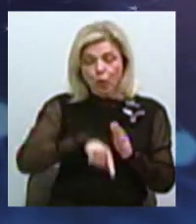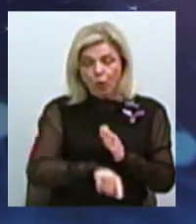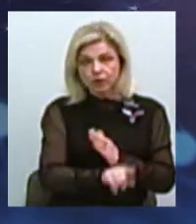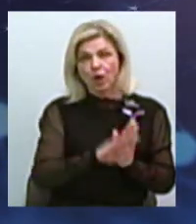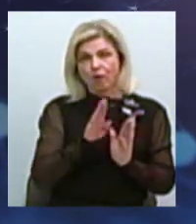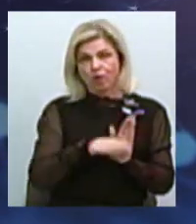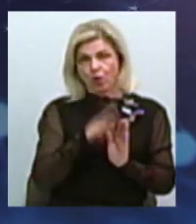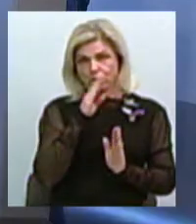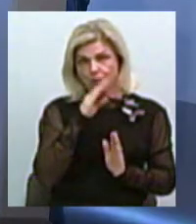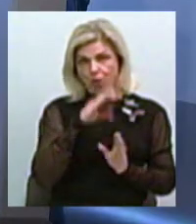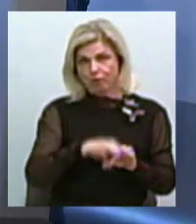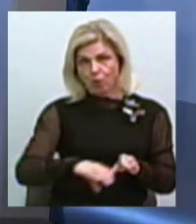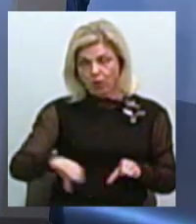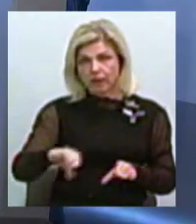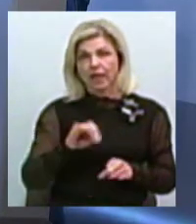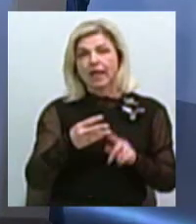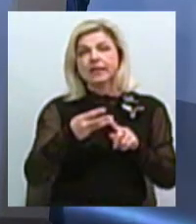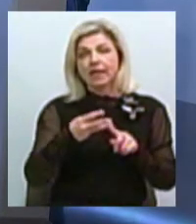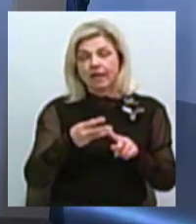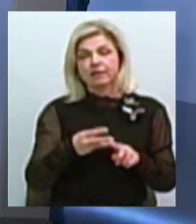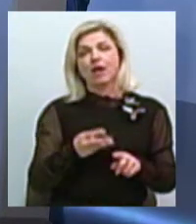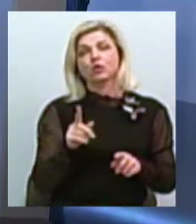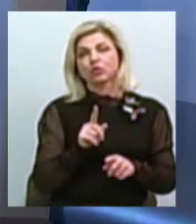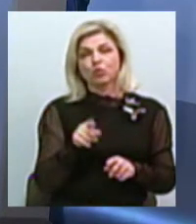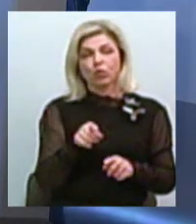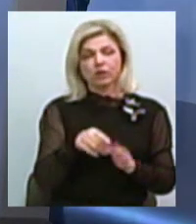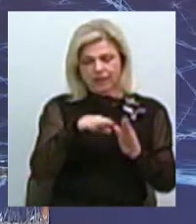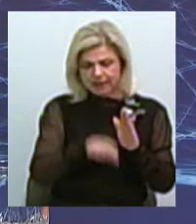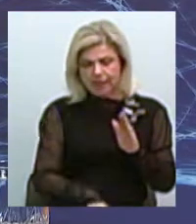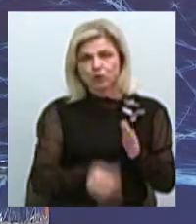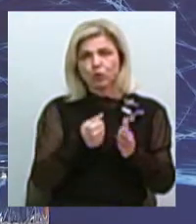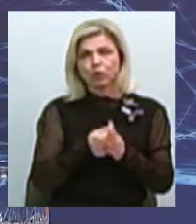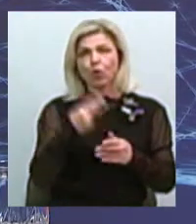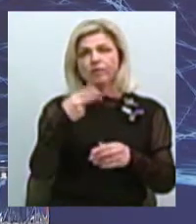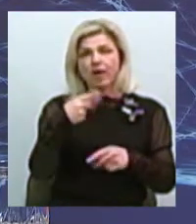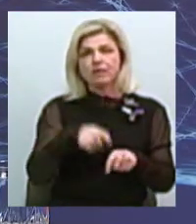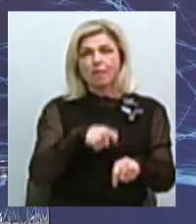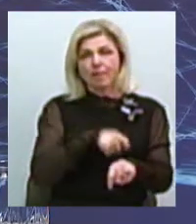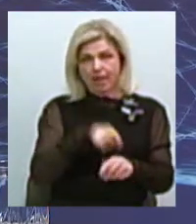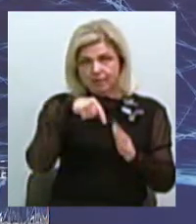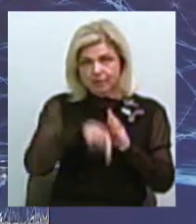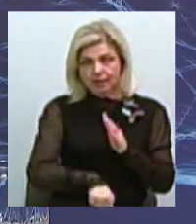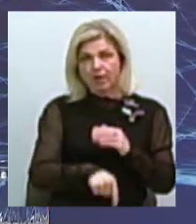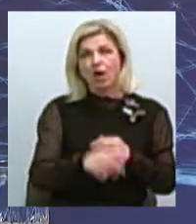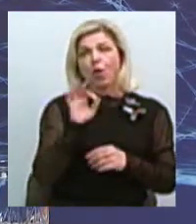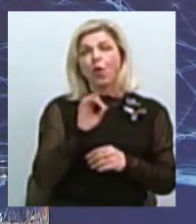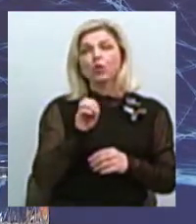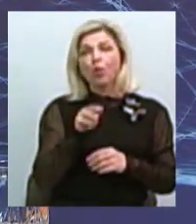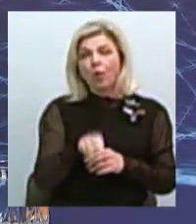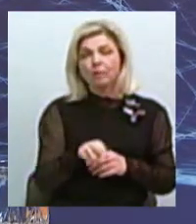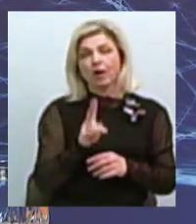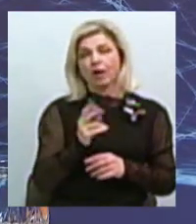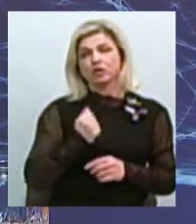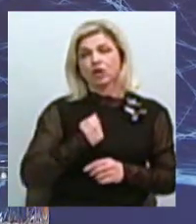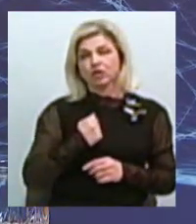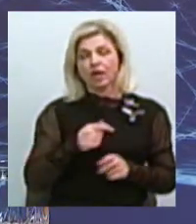І третій шар, найнижчий шар, говорять, що він іде десь до 20 метрів, але про нього, на жаль, у нас, знову ж таки, все